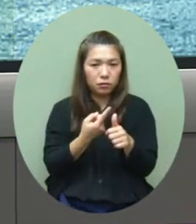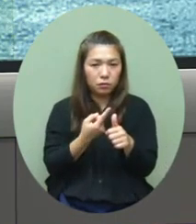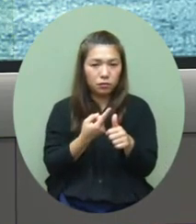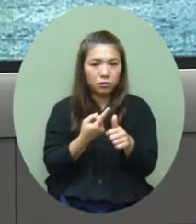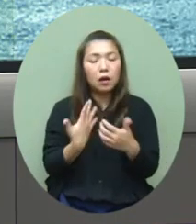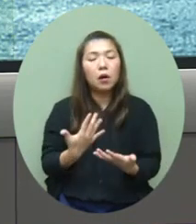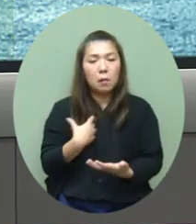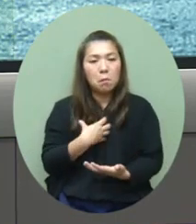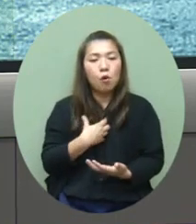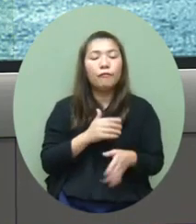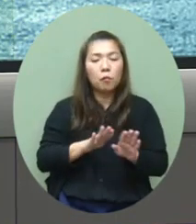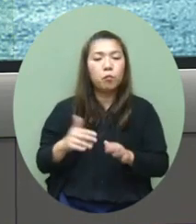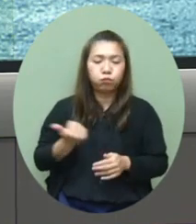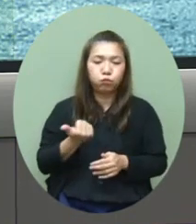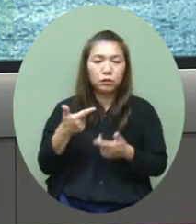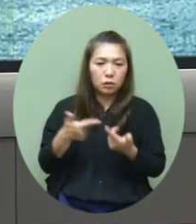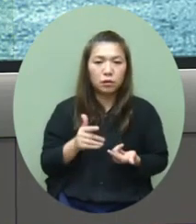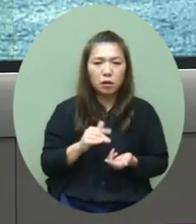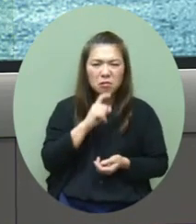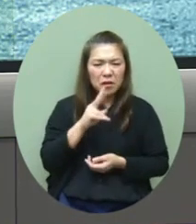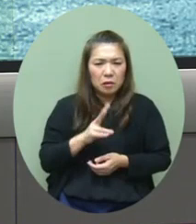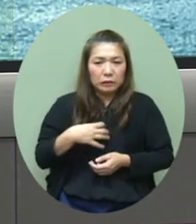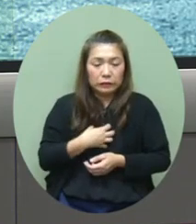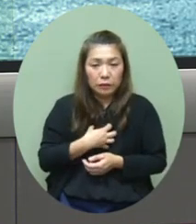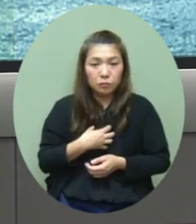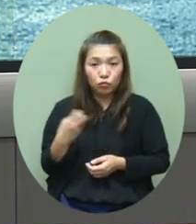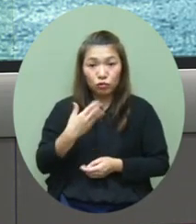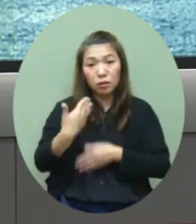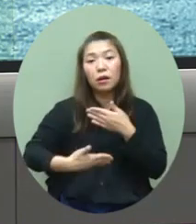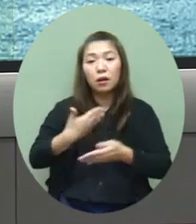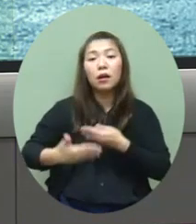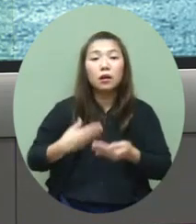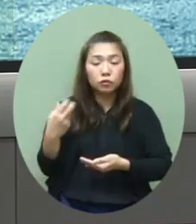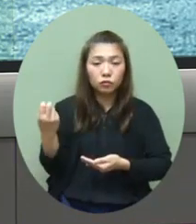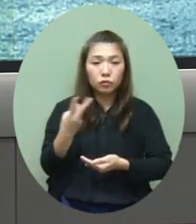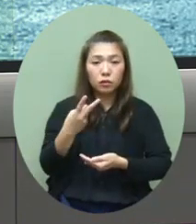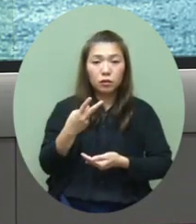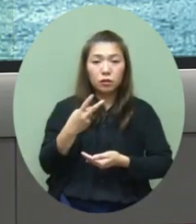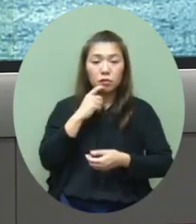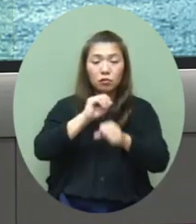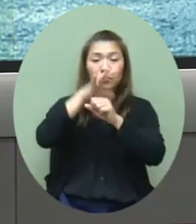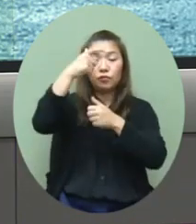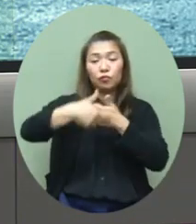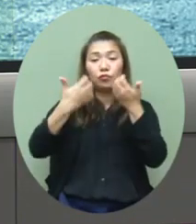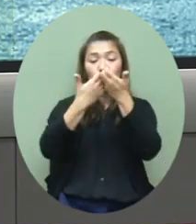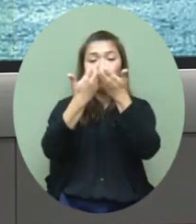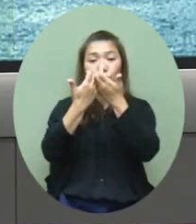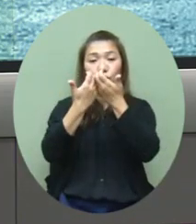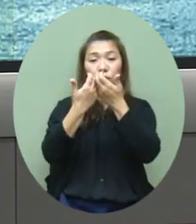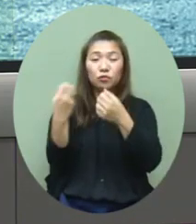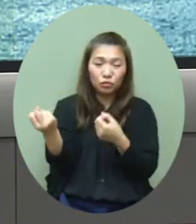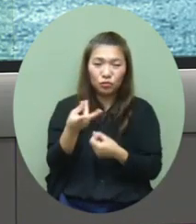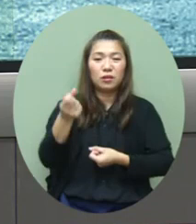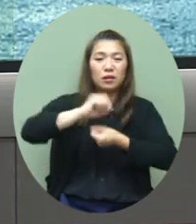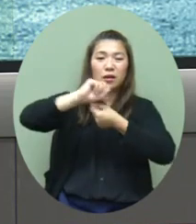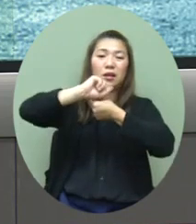應付得到但是我們都擔心在一個情況之下就是說如果那個確診的個案如果那個幅度再